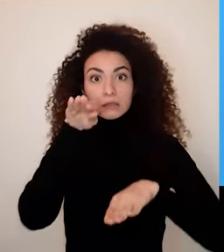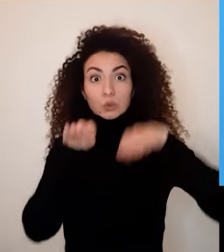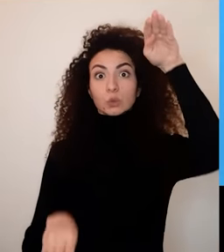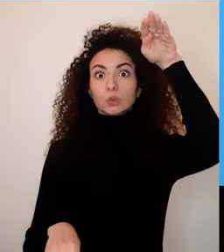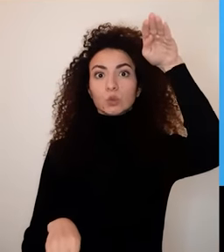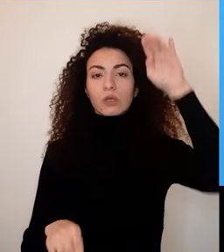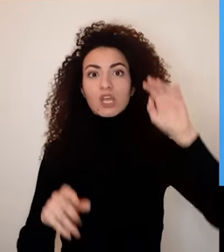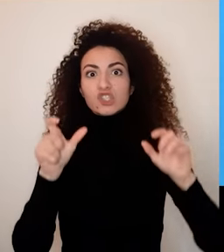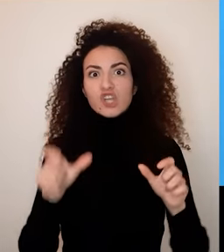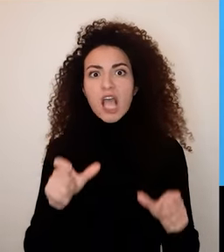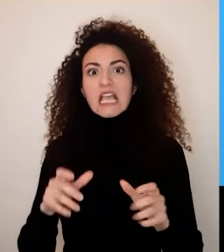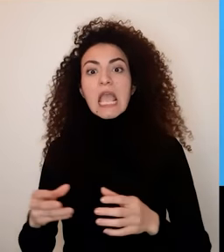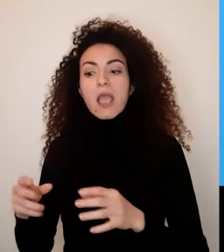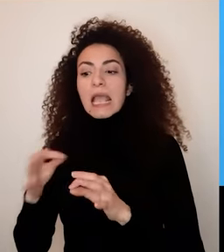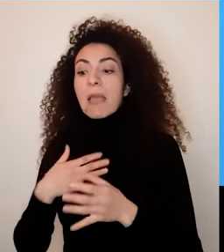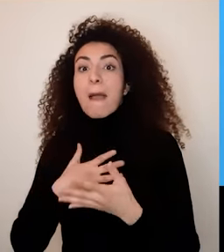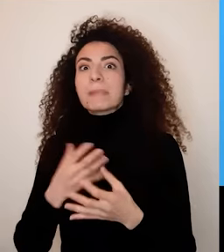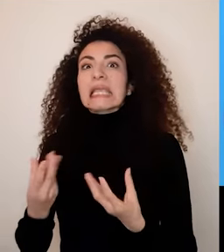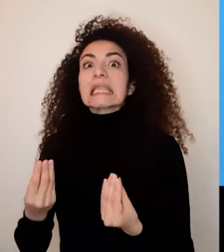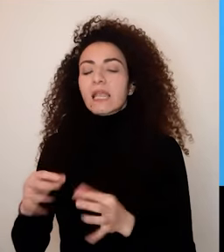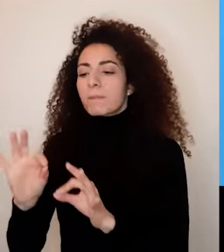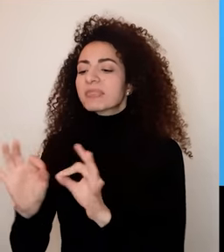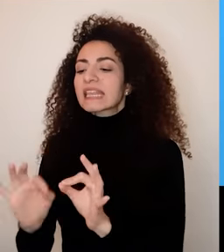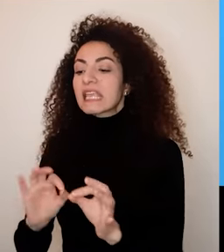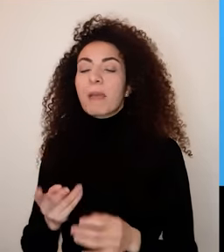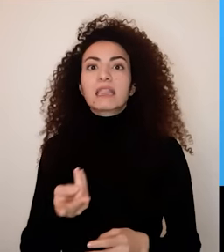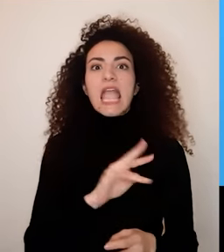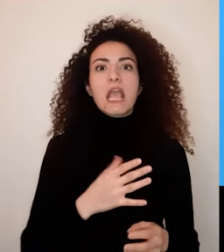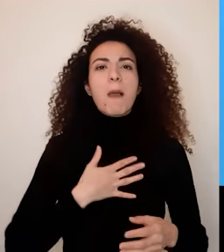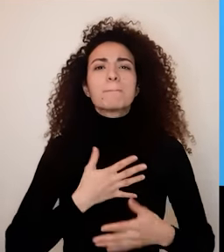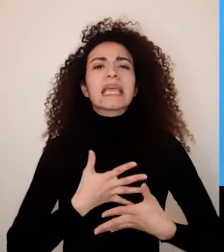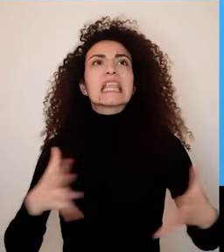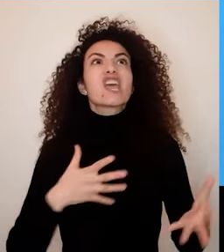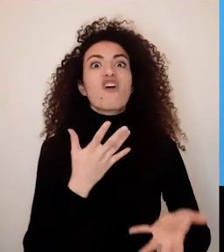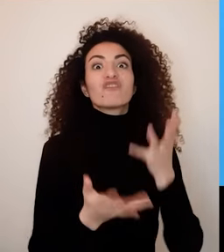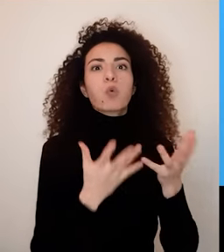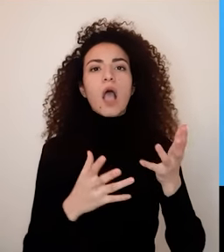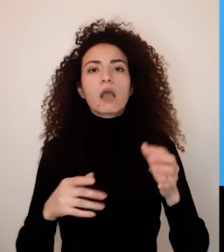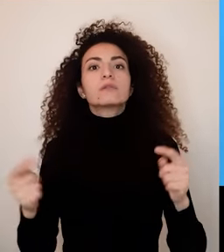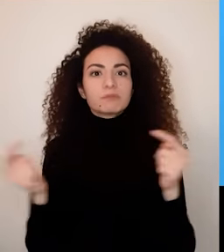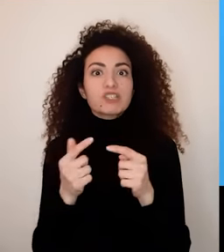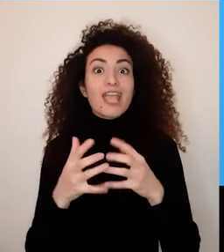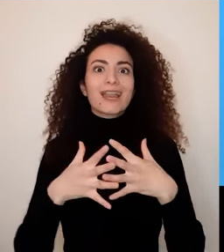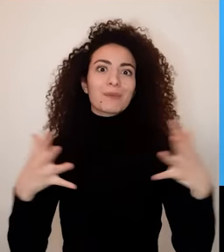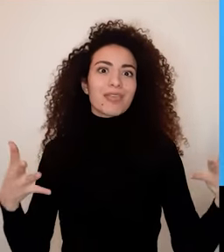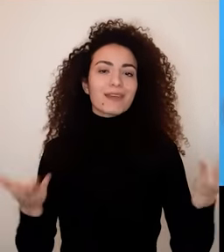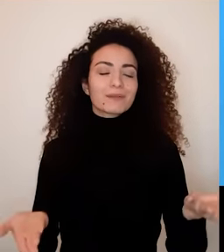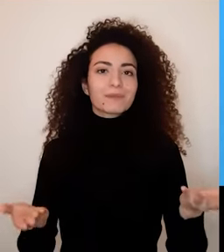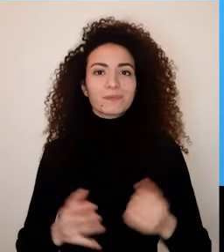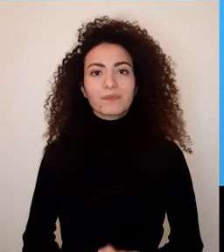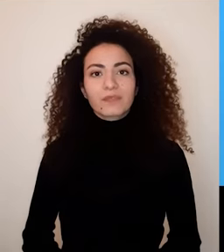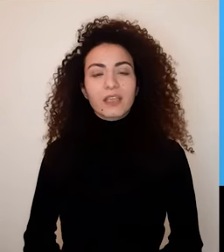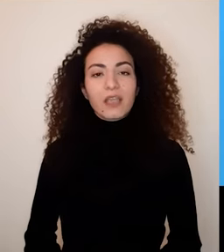الاجتماعية بشكل عام أما إذا كان الشخص معددل بحاجاته للتنظيم والآخر فوضوي بإنفتاح على حاجات الآخر